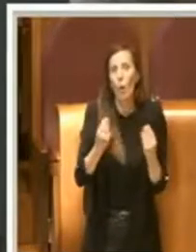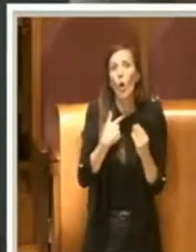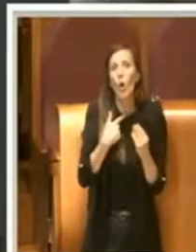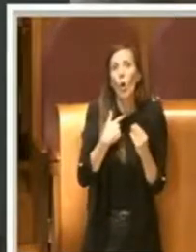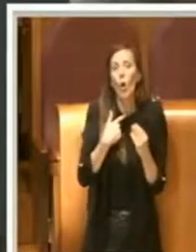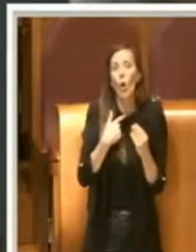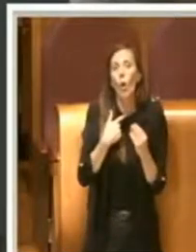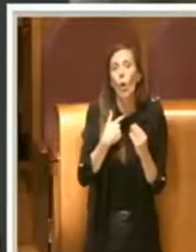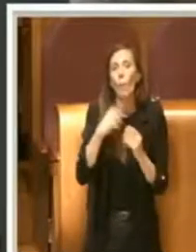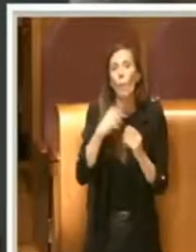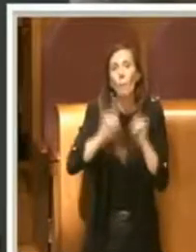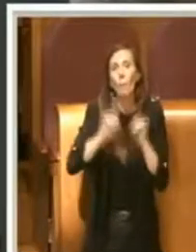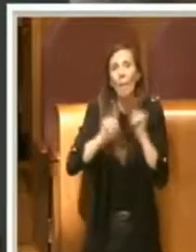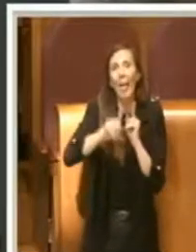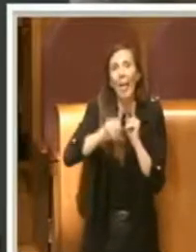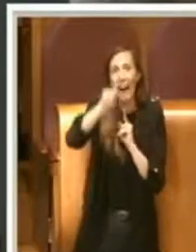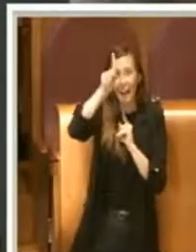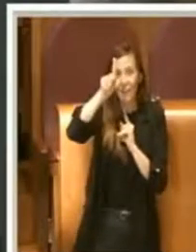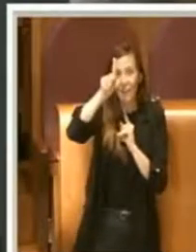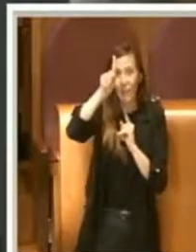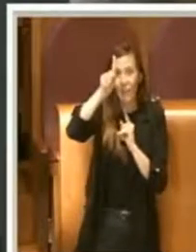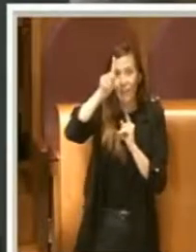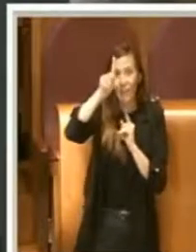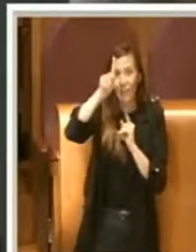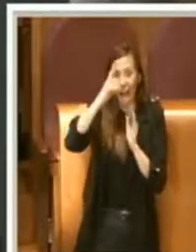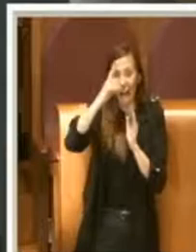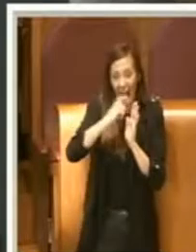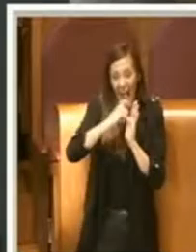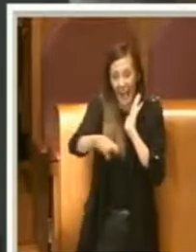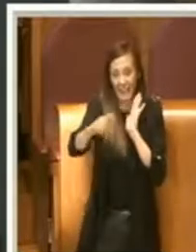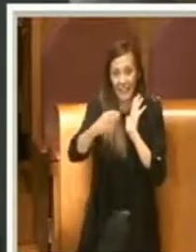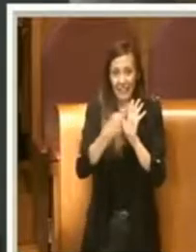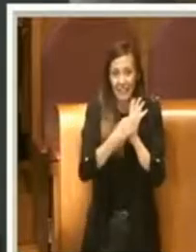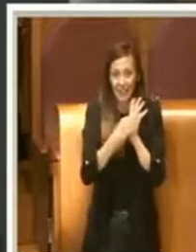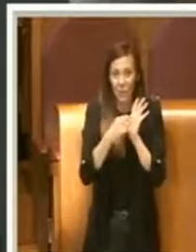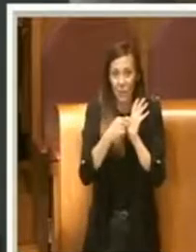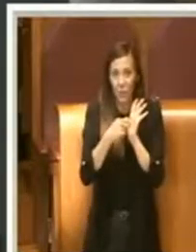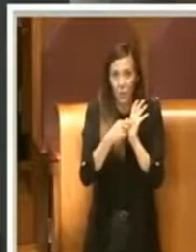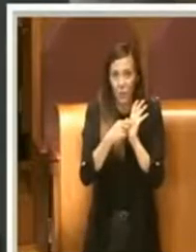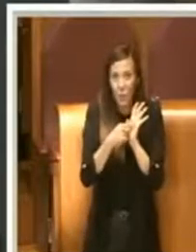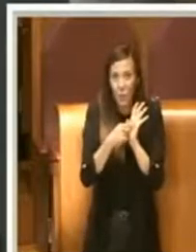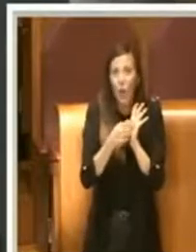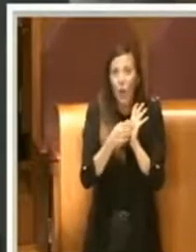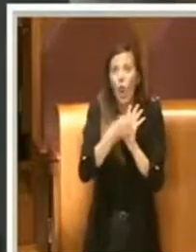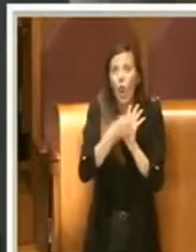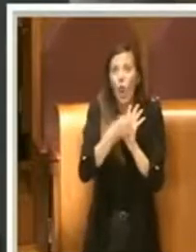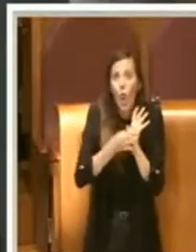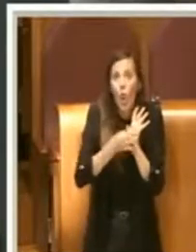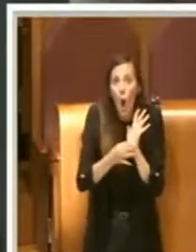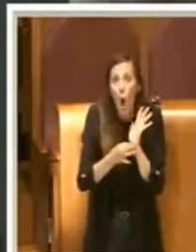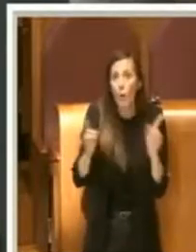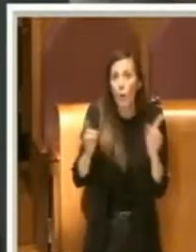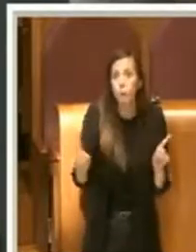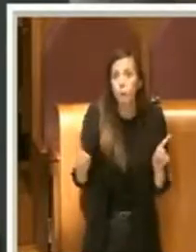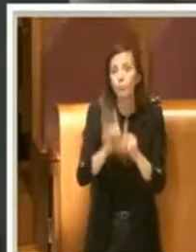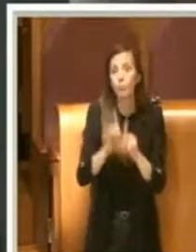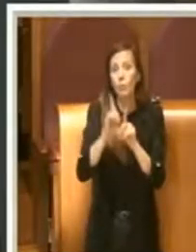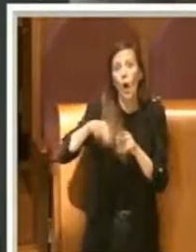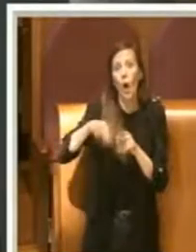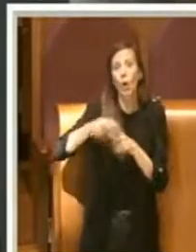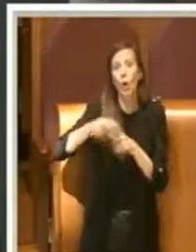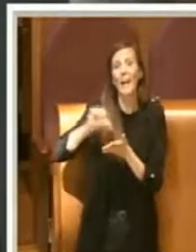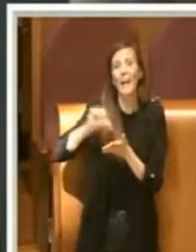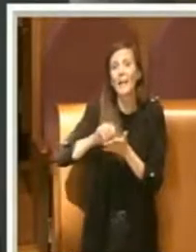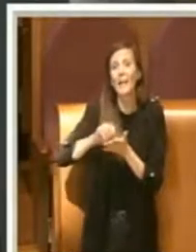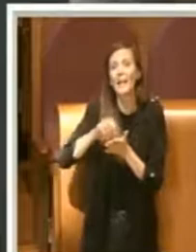stesso articolo di Milano, che, se non erro, soggiasce alle stesse norme di Roma Capitale. Milano non è né